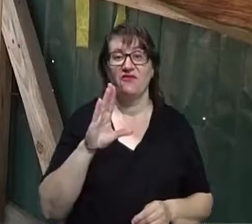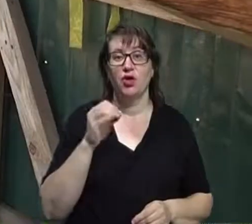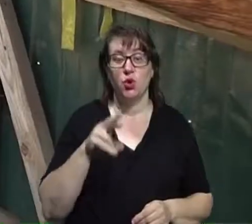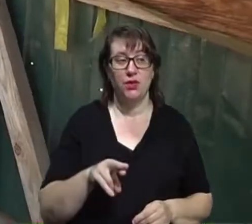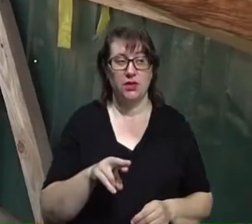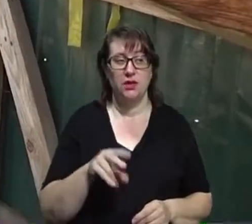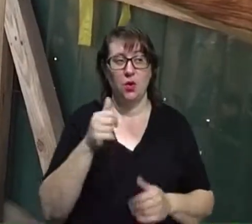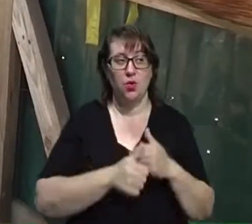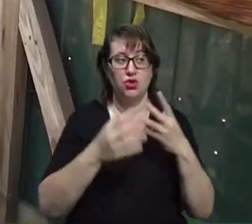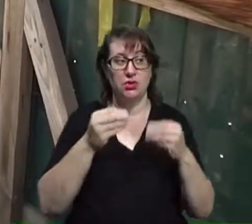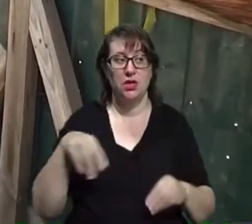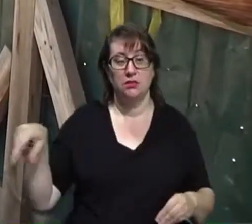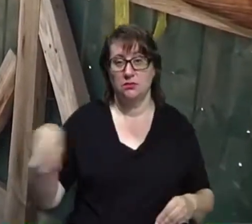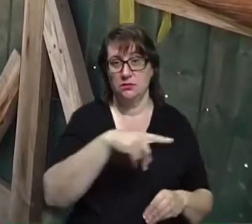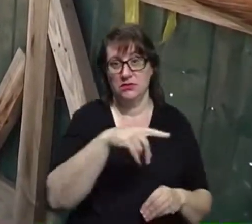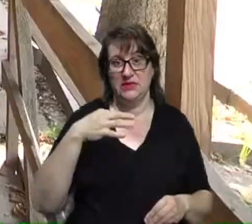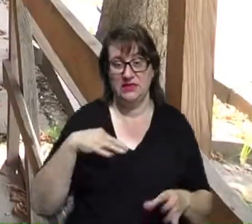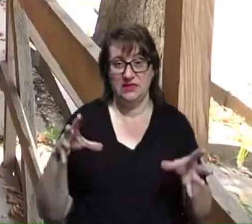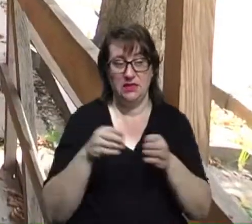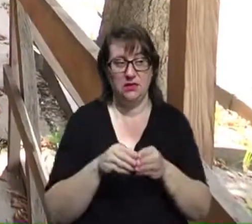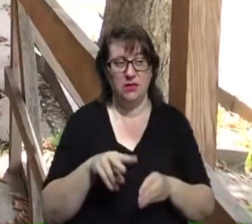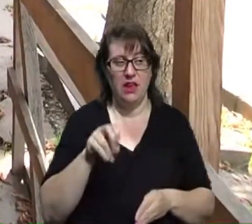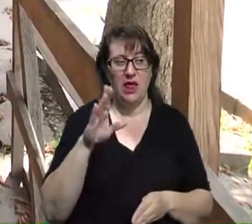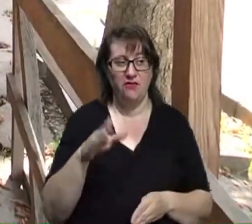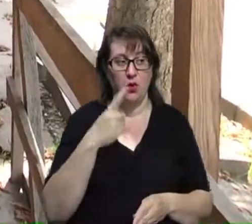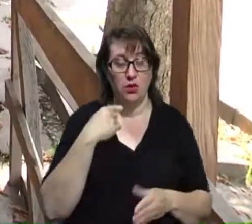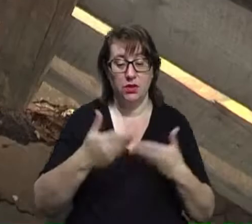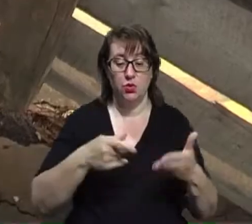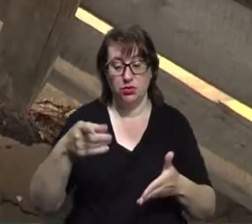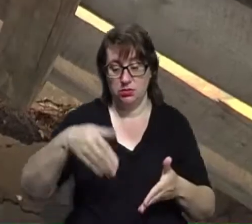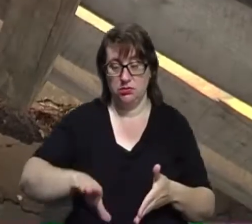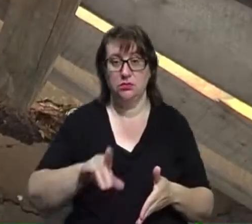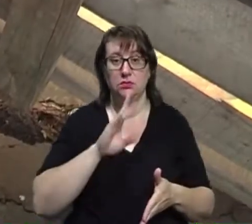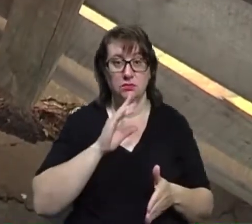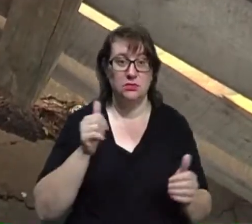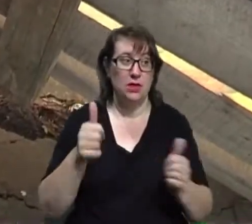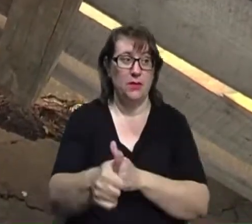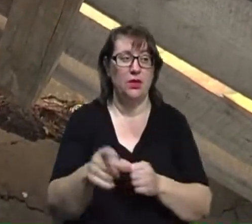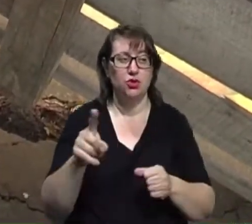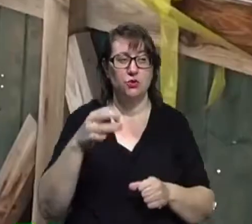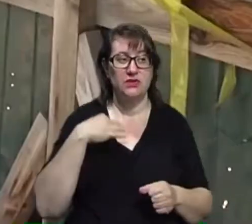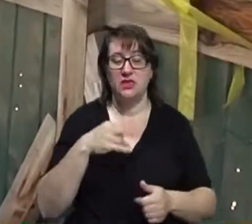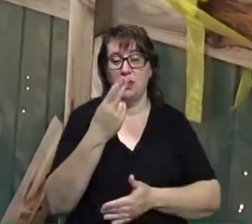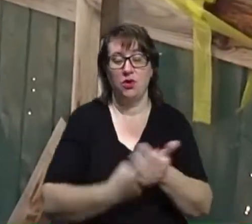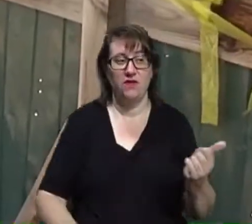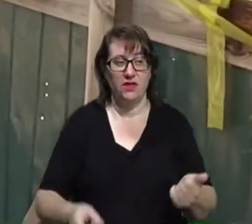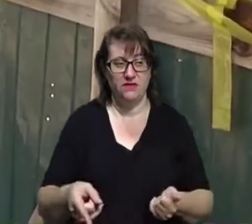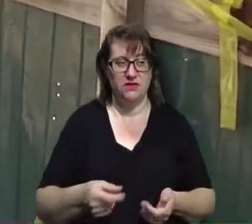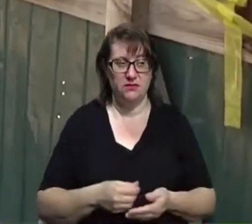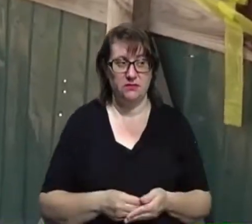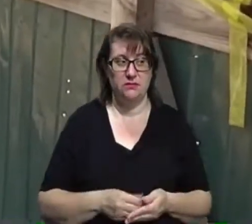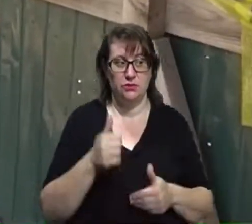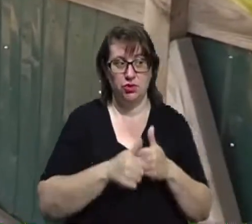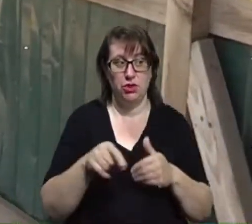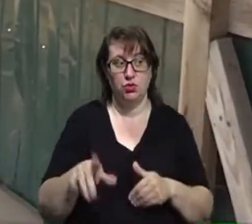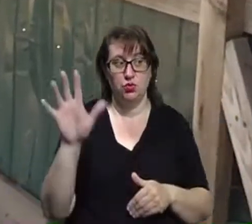щодня проходить тут із сином Левом. Коли йдуть повз урвище, Вікторія забігає наперед, щоб син не провалився в яму. Ми тут часто гуляємо,